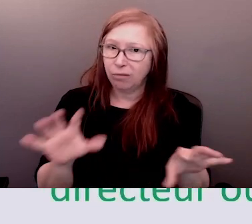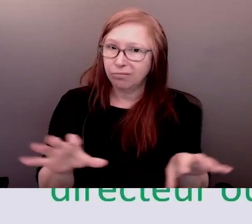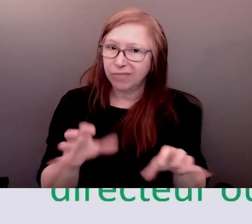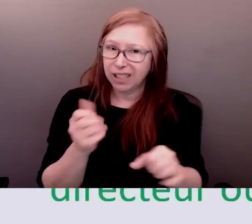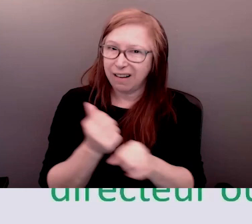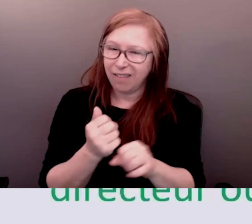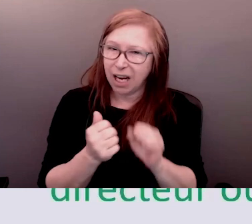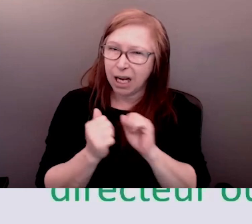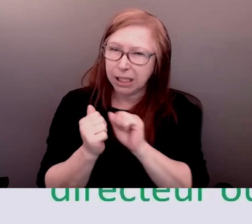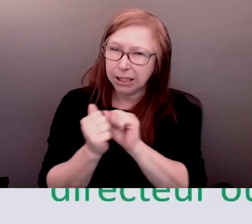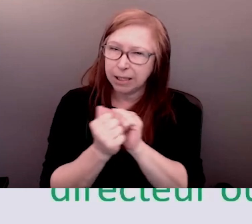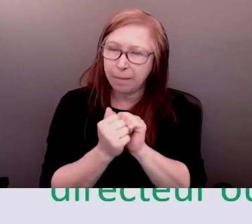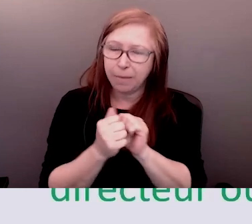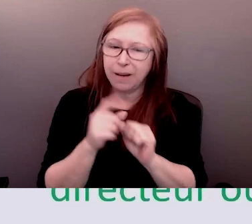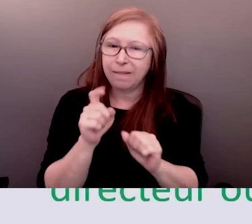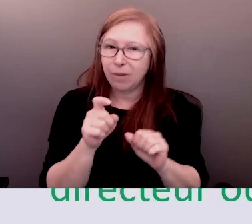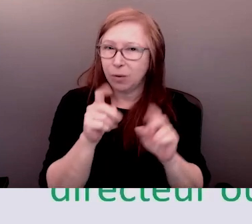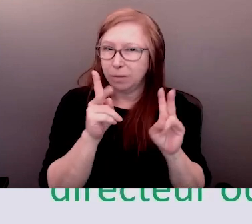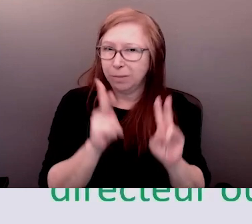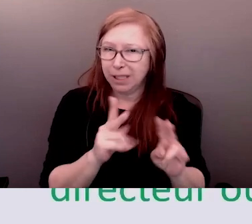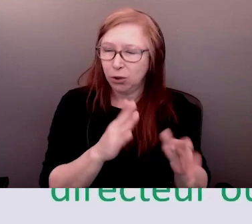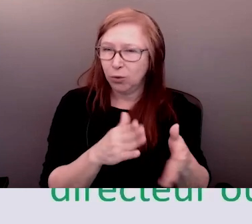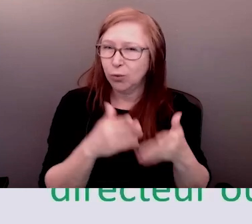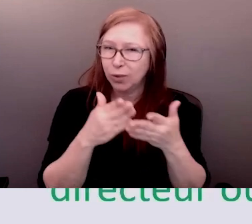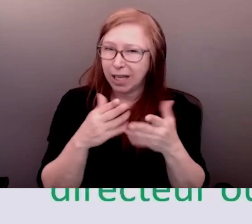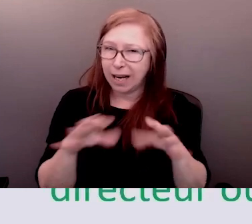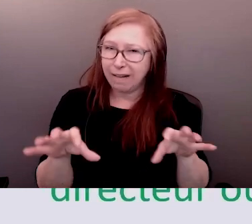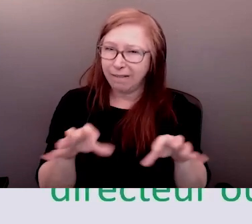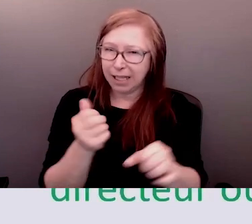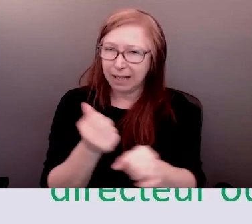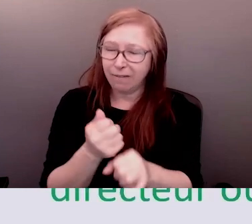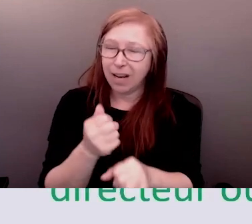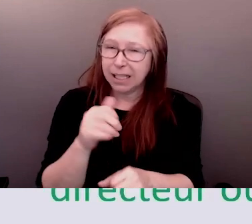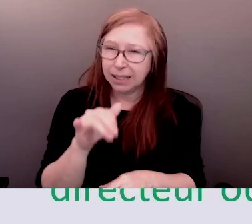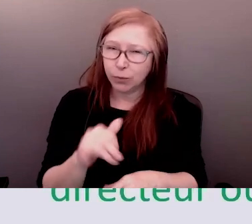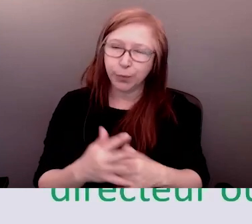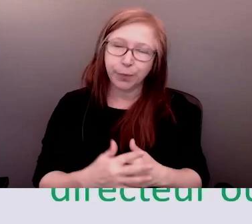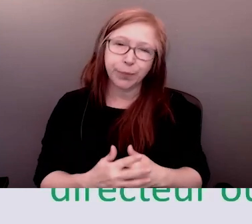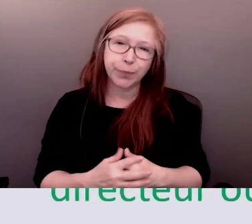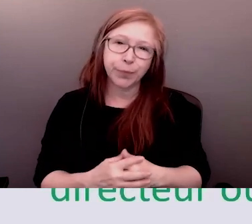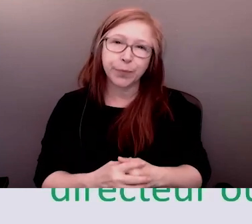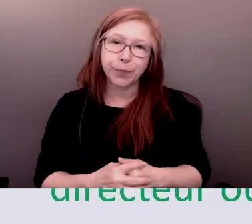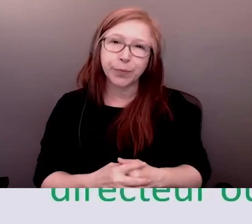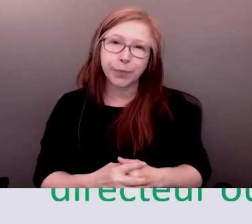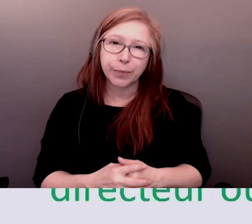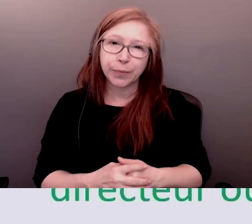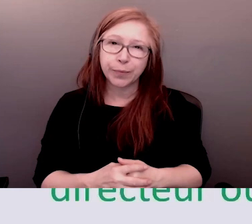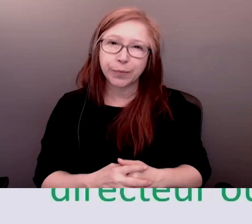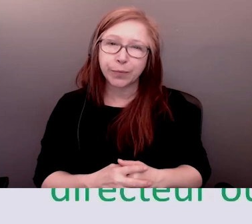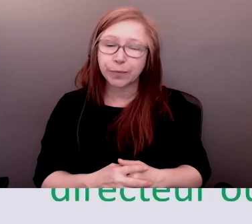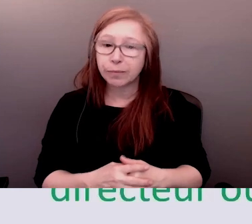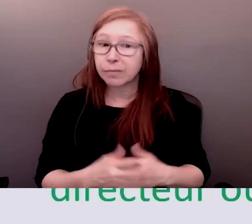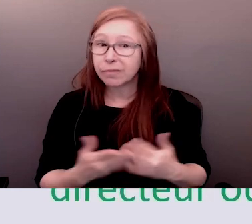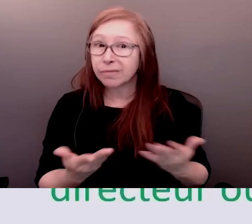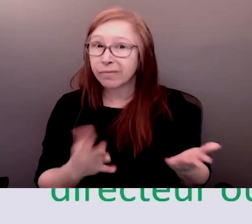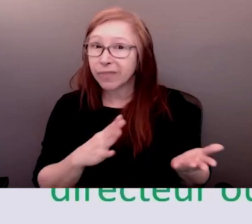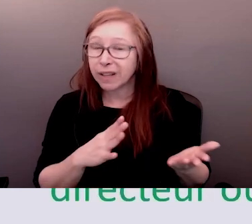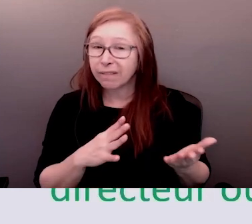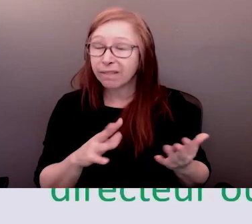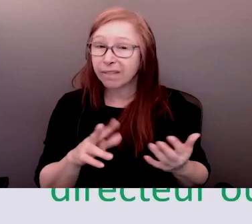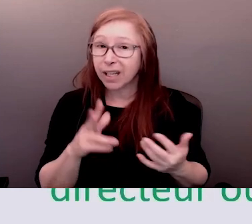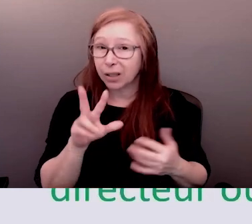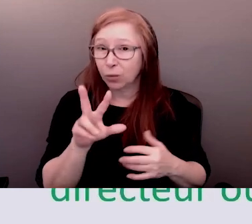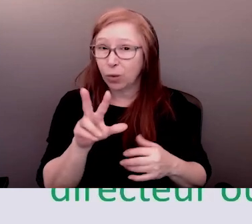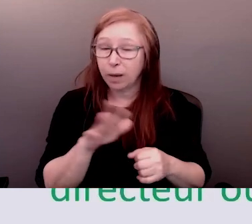sommes orientés à penser il n'y pas de médaille il n a pas de médaille de haut et de bas on dit